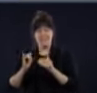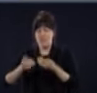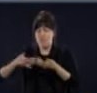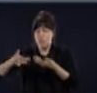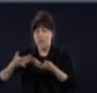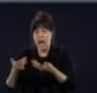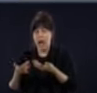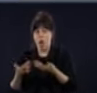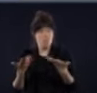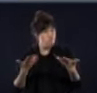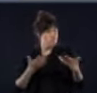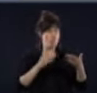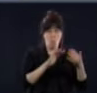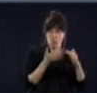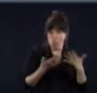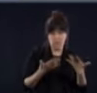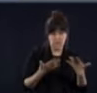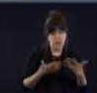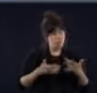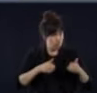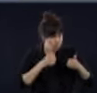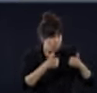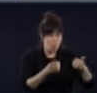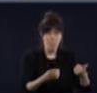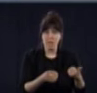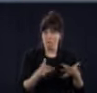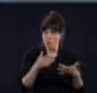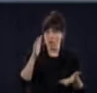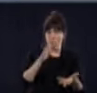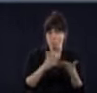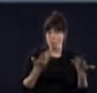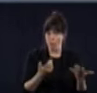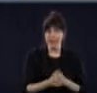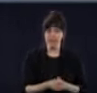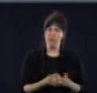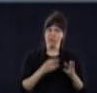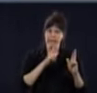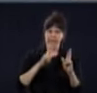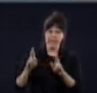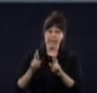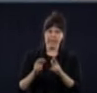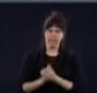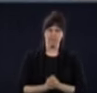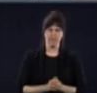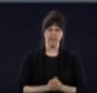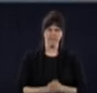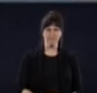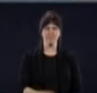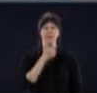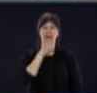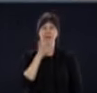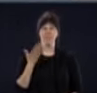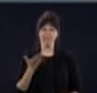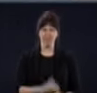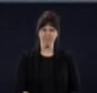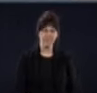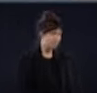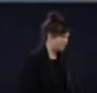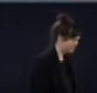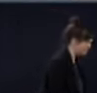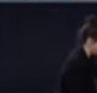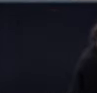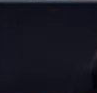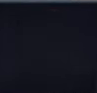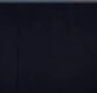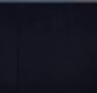Alors, les communautés autochtones en font partie certainement. Merci. Alors, on doit passer en anglais. We're short on time and